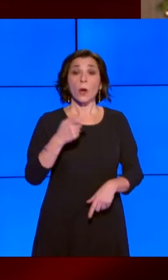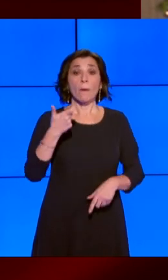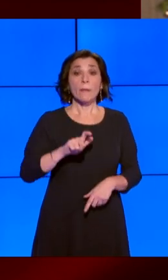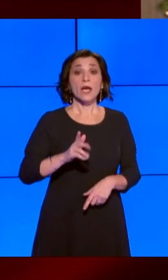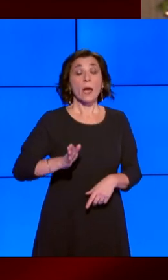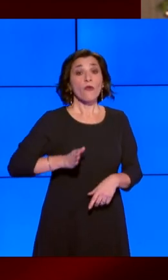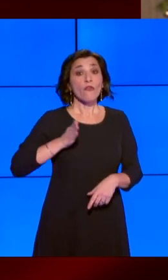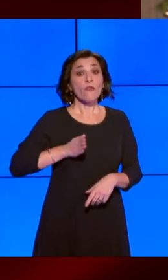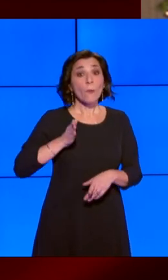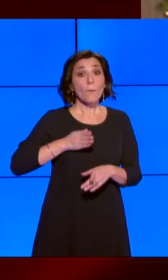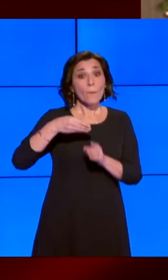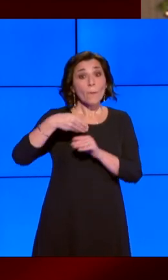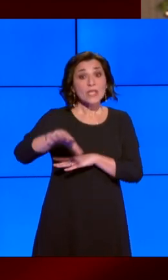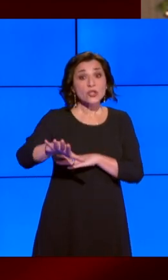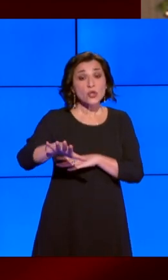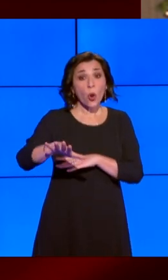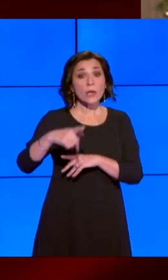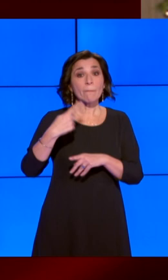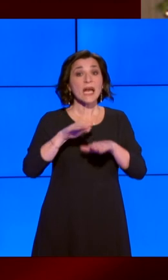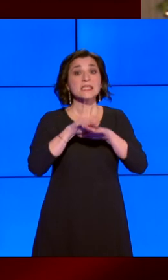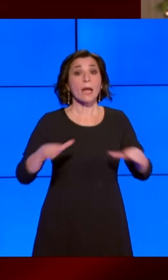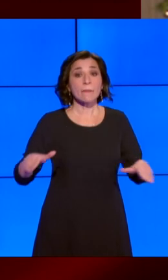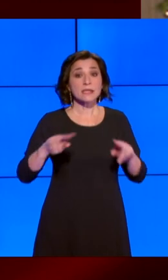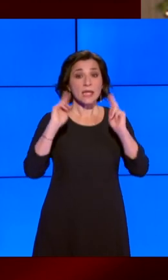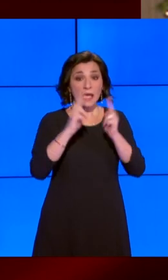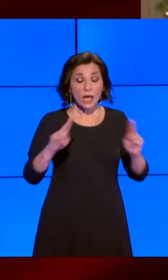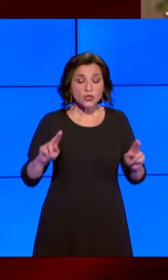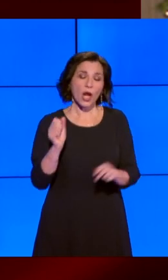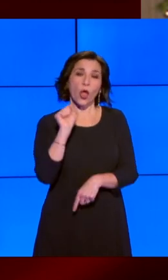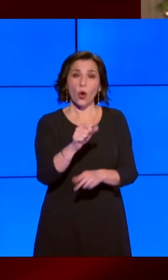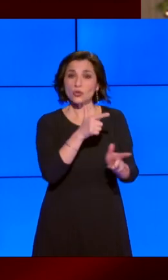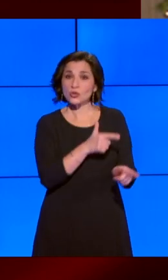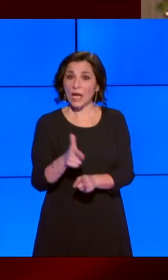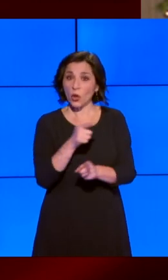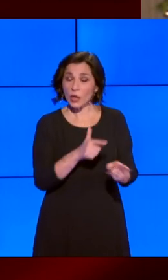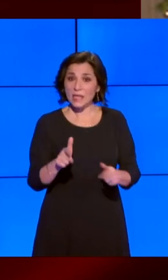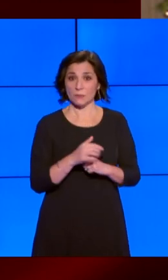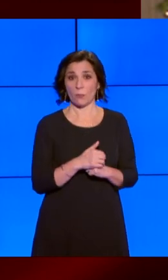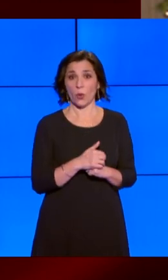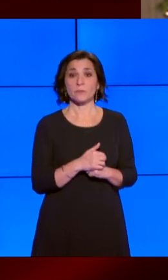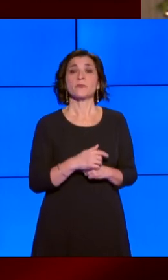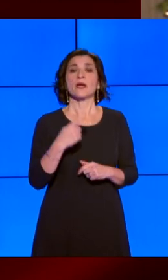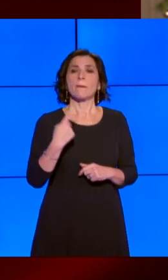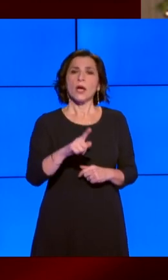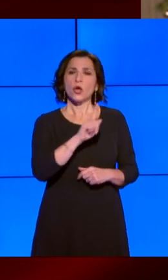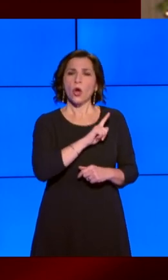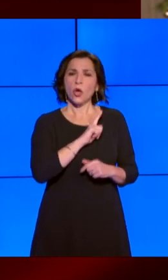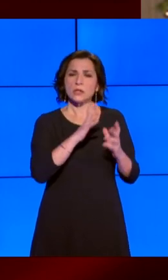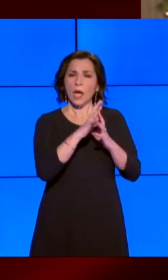favore della stabilità internazionale e contro il terrorismo, per l'alto valore delle nostre imprese,